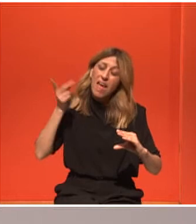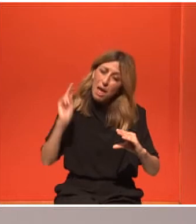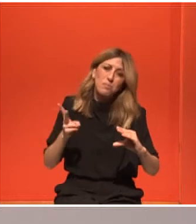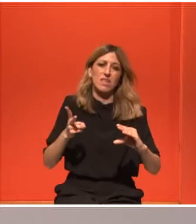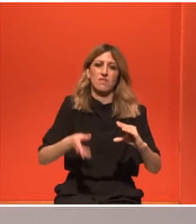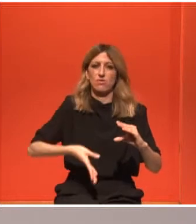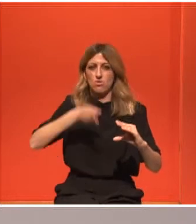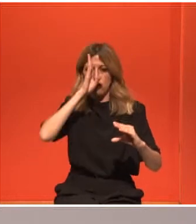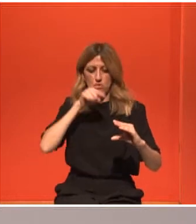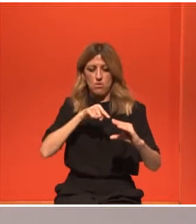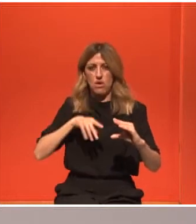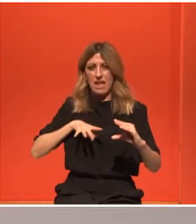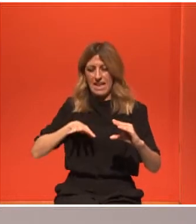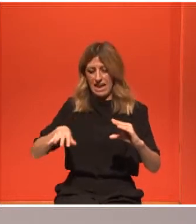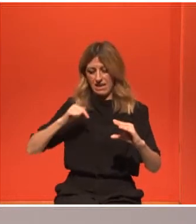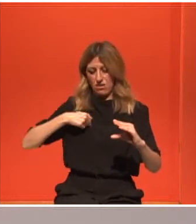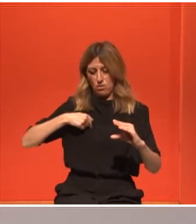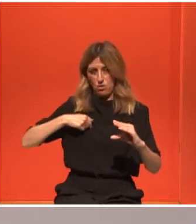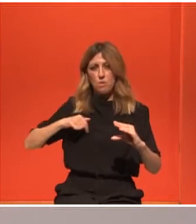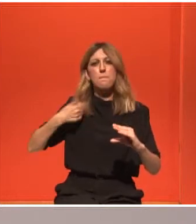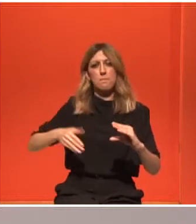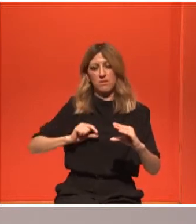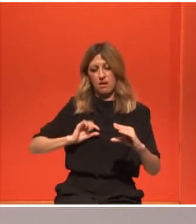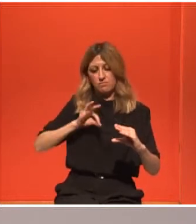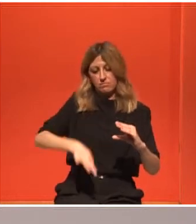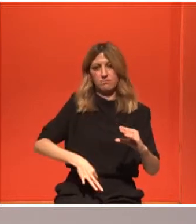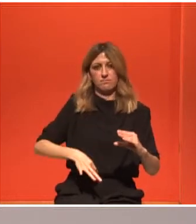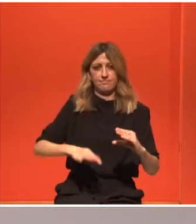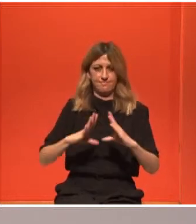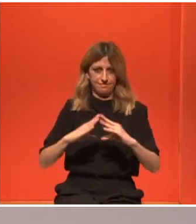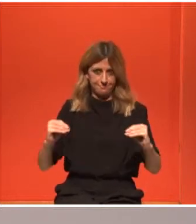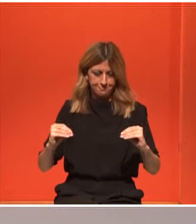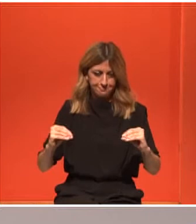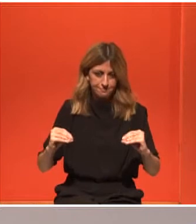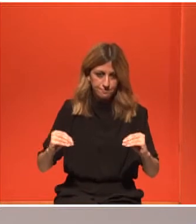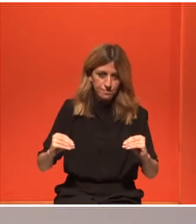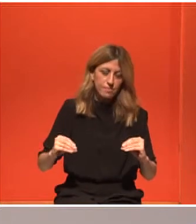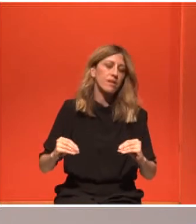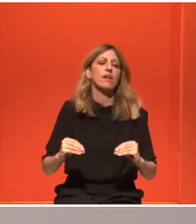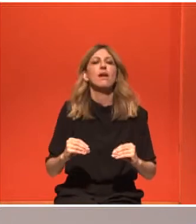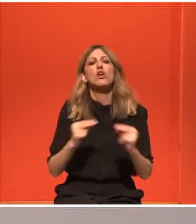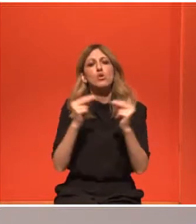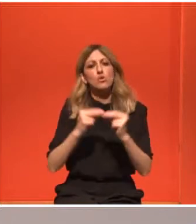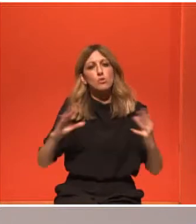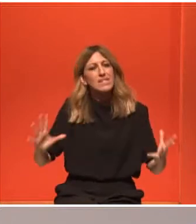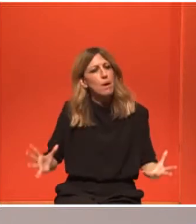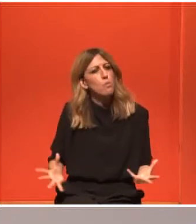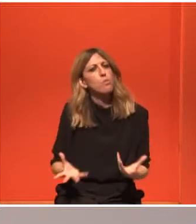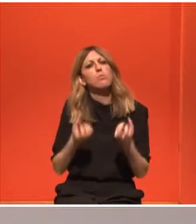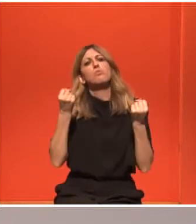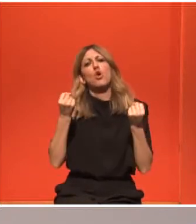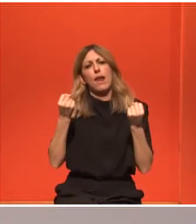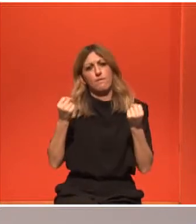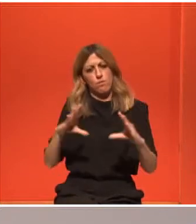μετά αμέσως διεγνώστηκε νόσης στο μαστό. Δηλαδή, προληπτικά είχα κάνει